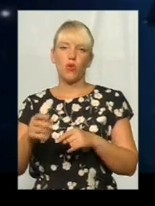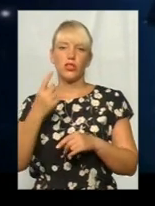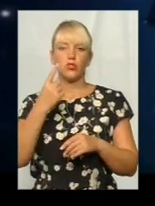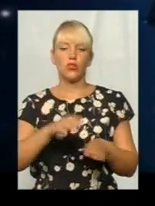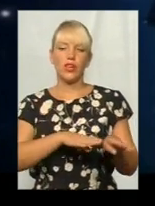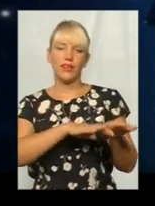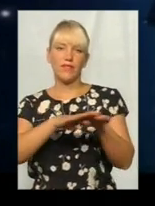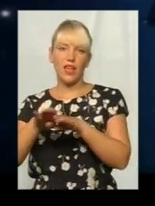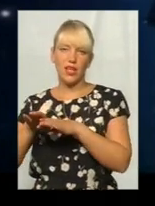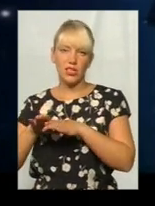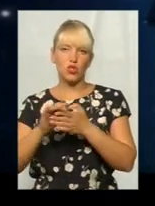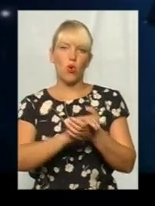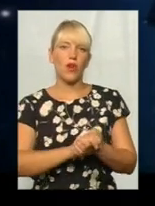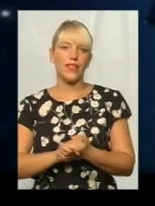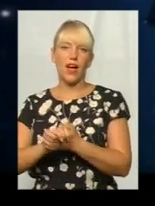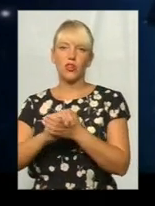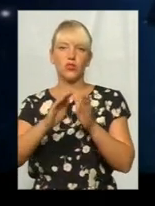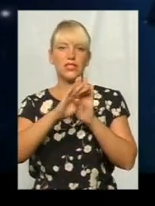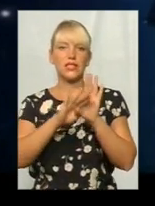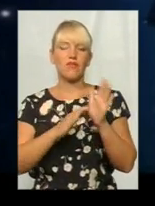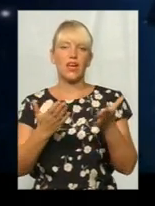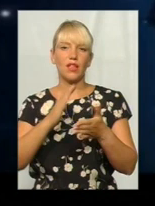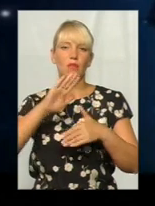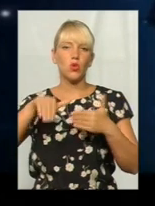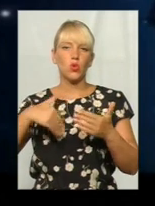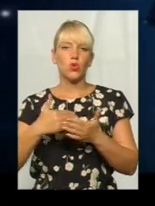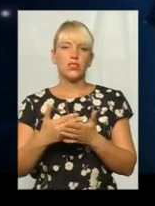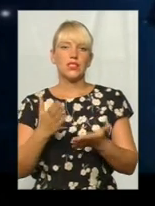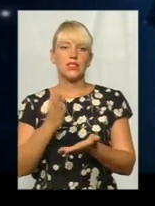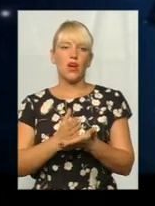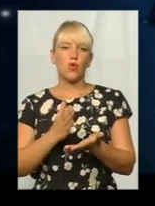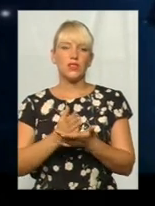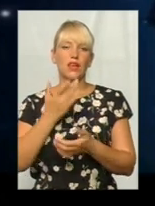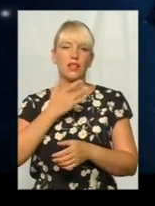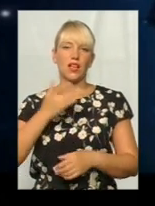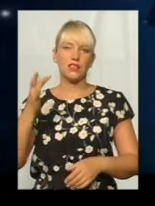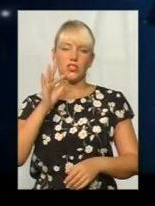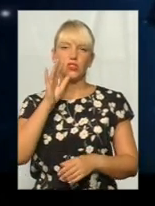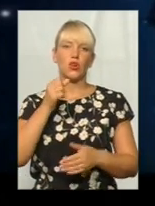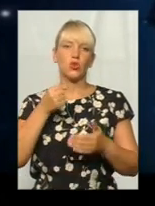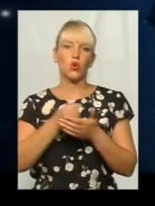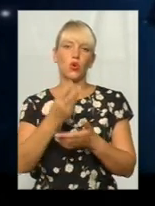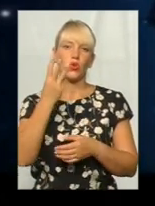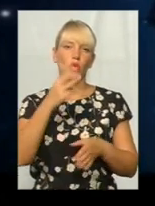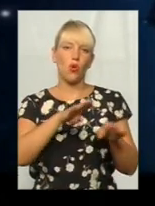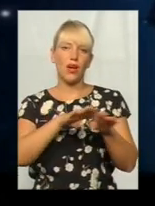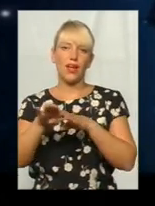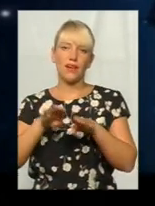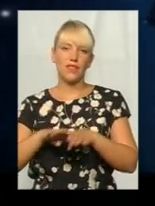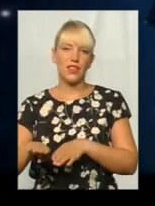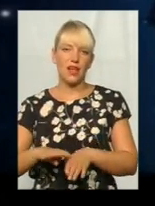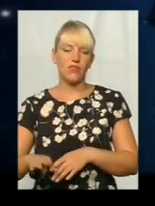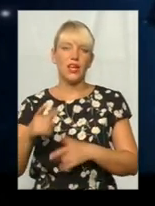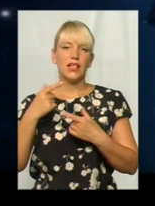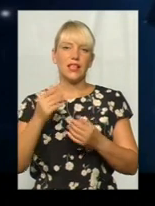солідарної системи, в якій ми досі знаходимося, ще радянської, до три рівневої, де другий і третій рівень